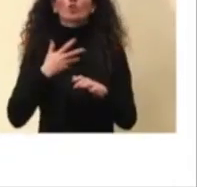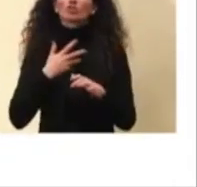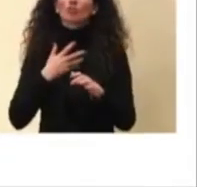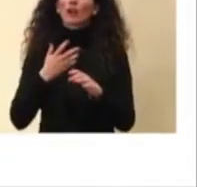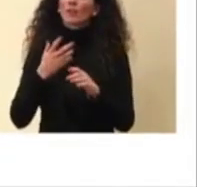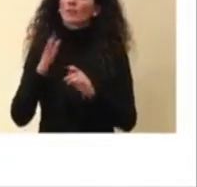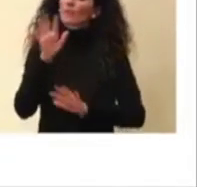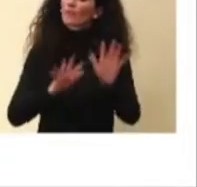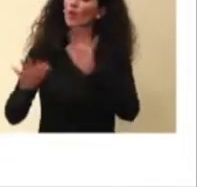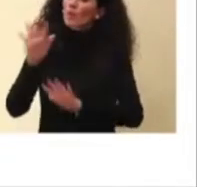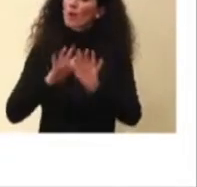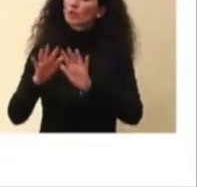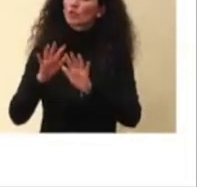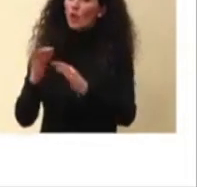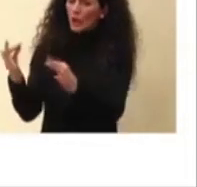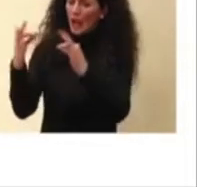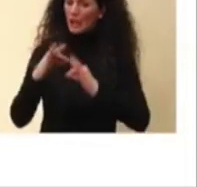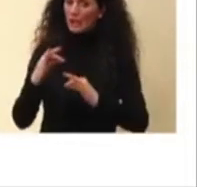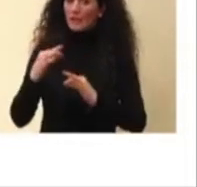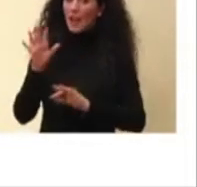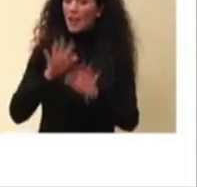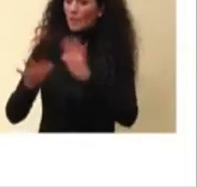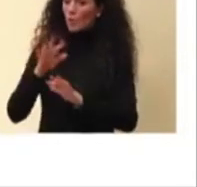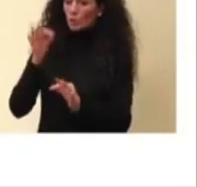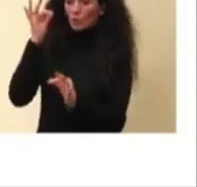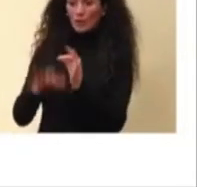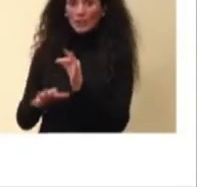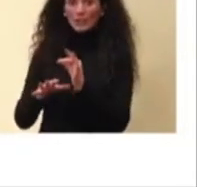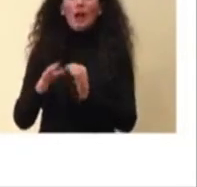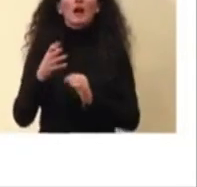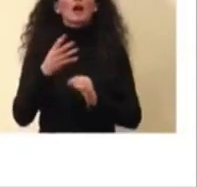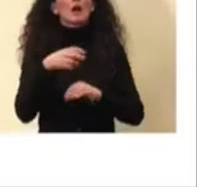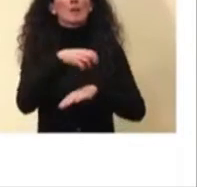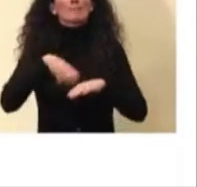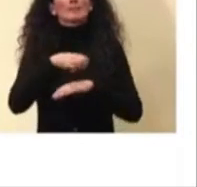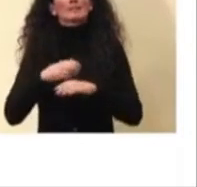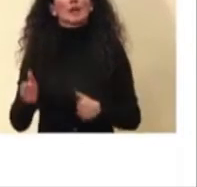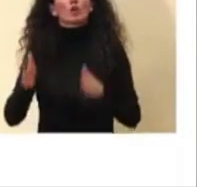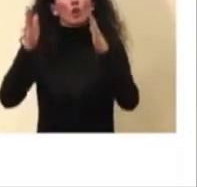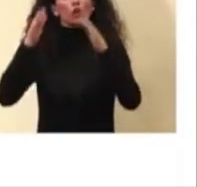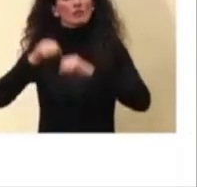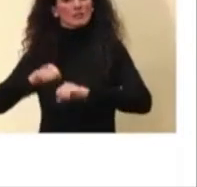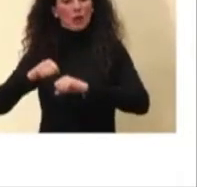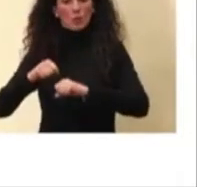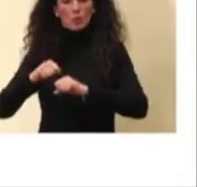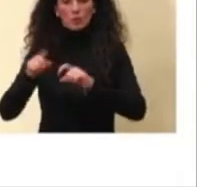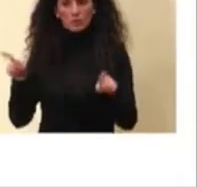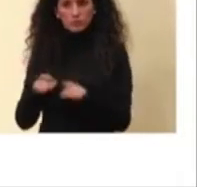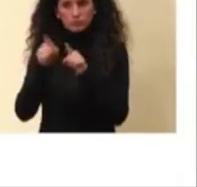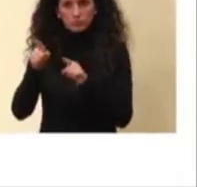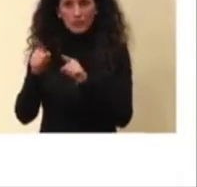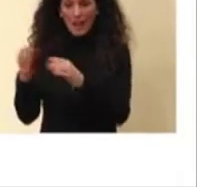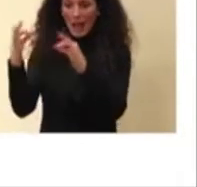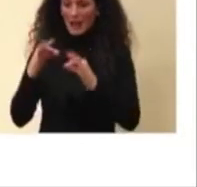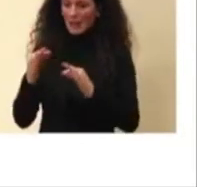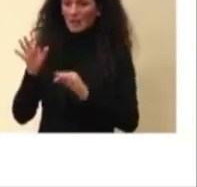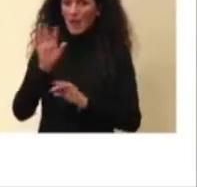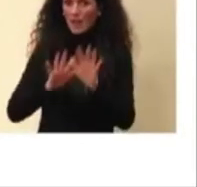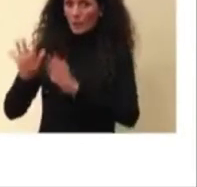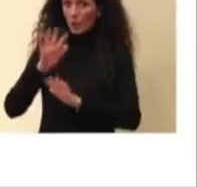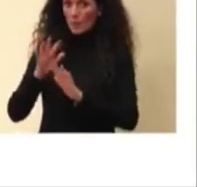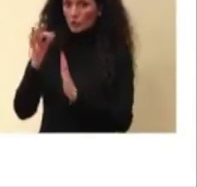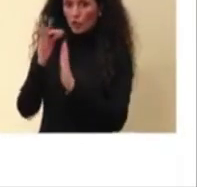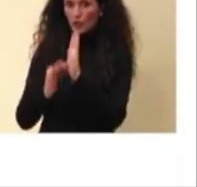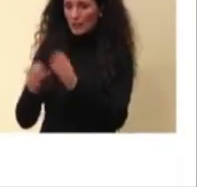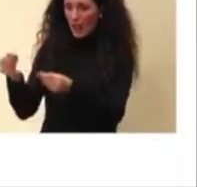quello istantaneo, quotidiano del Ministero della Salute e quello invece che ha qualche giorno di ritardo